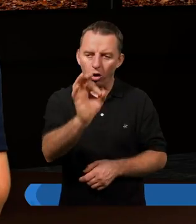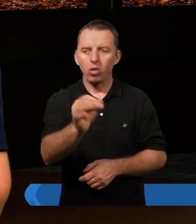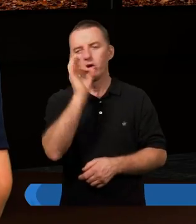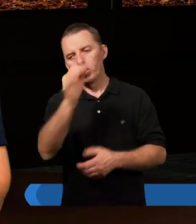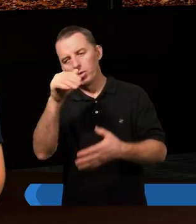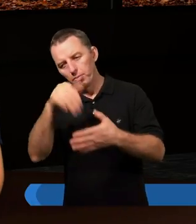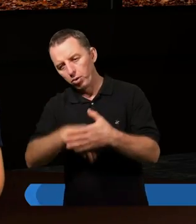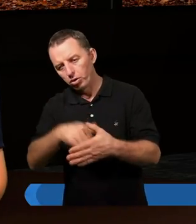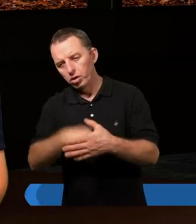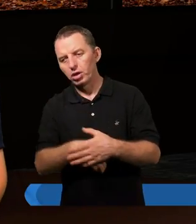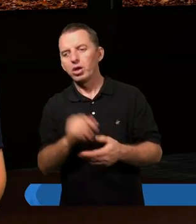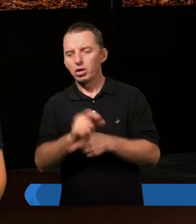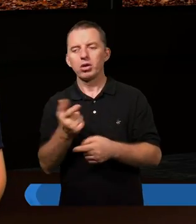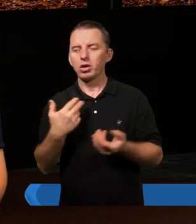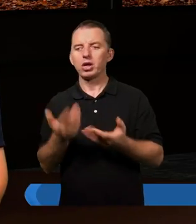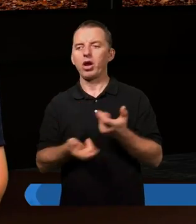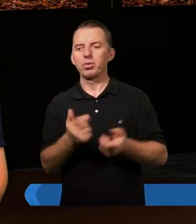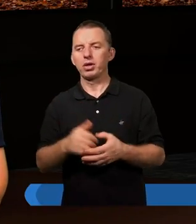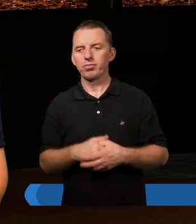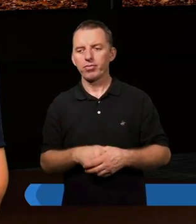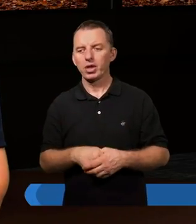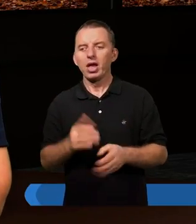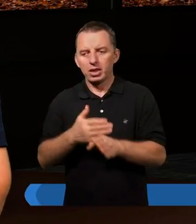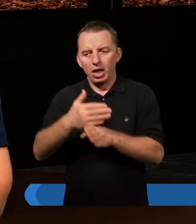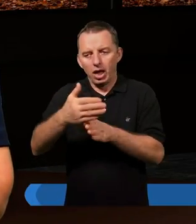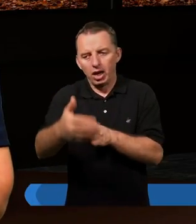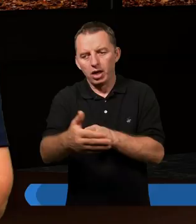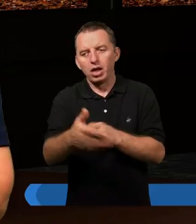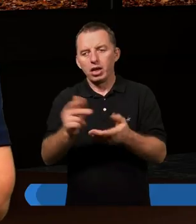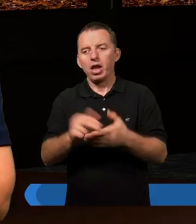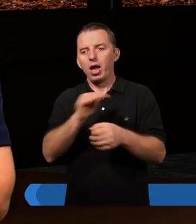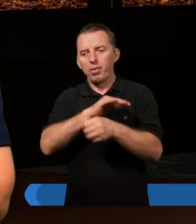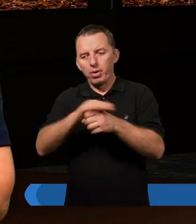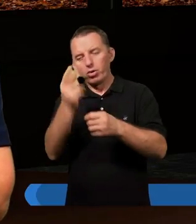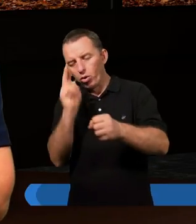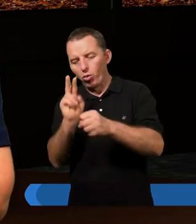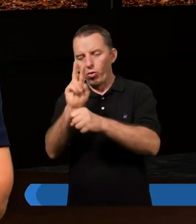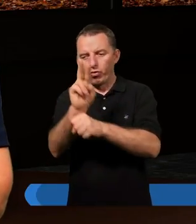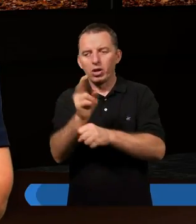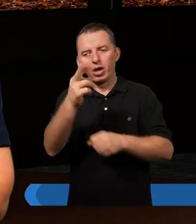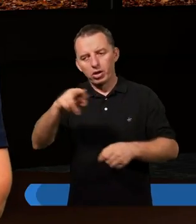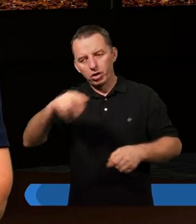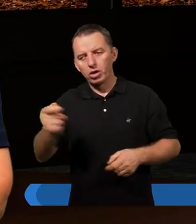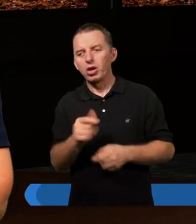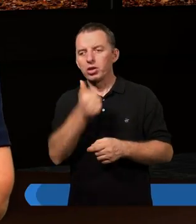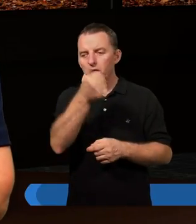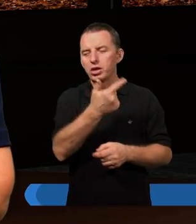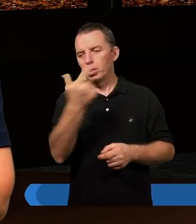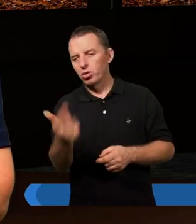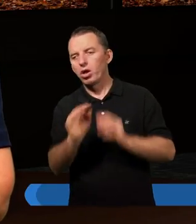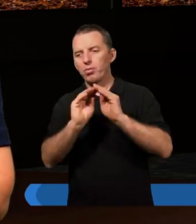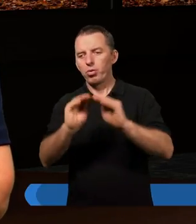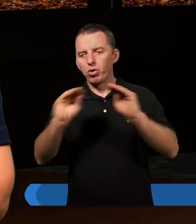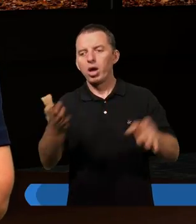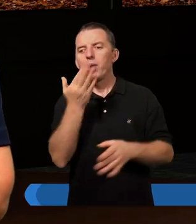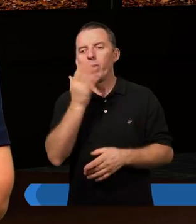że dobrze postępujecie, to tak nam się rzadziej zdarza. Ale dalej jesteście na pełnieniu umiejętnością wszelkiego rodzaju, możecie jedni drugich pouczać. On